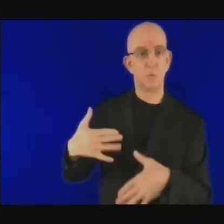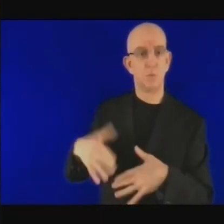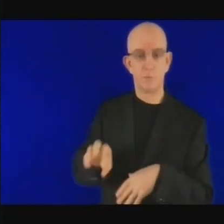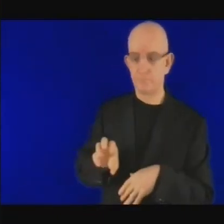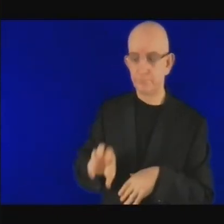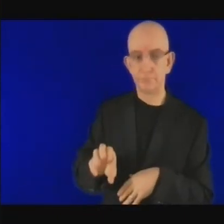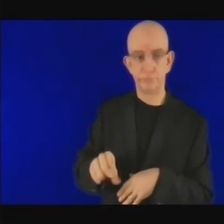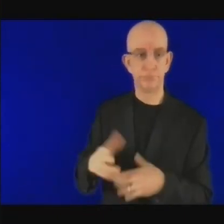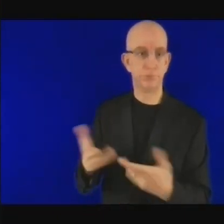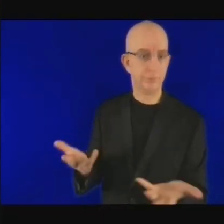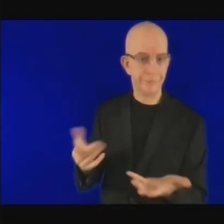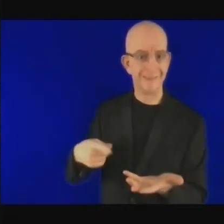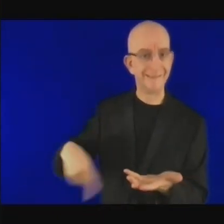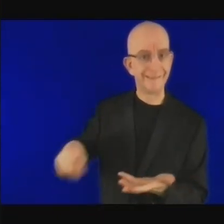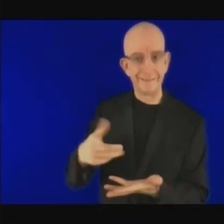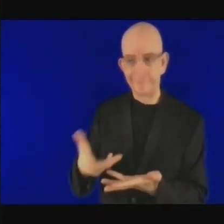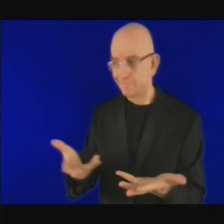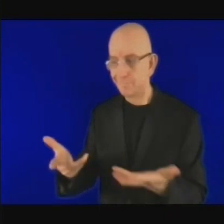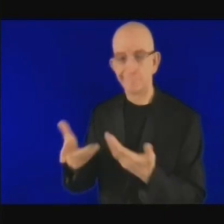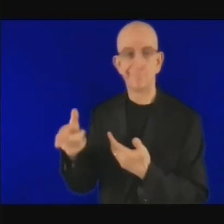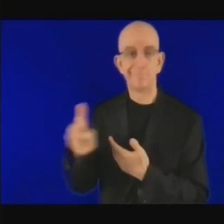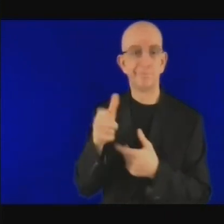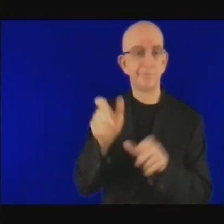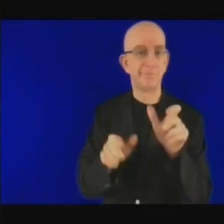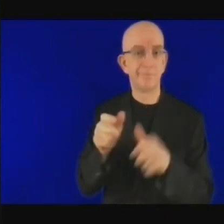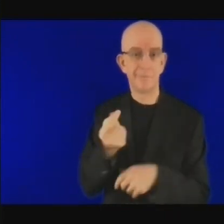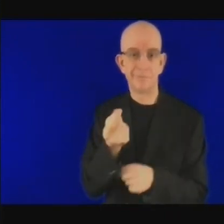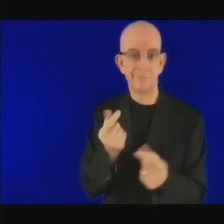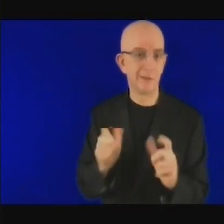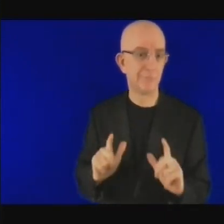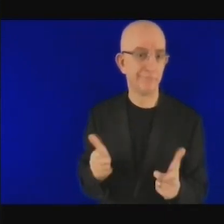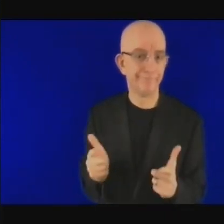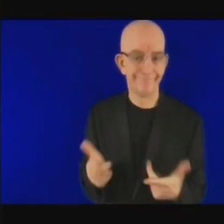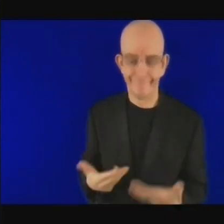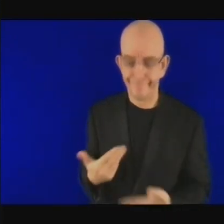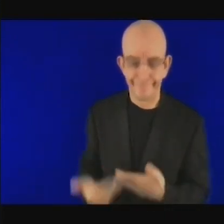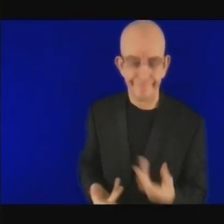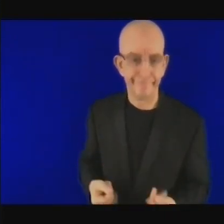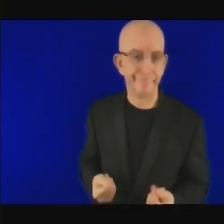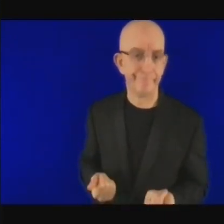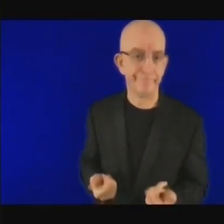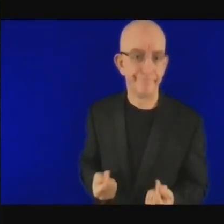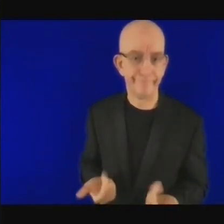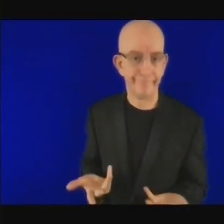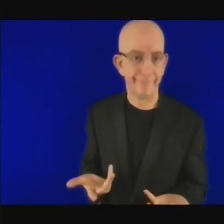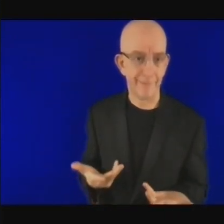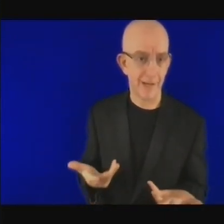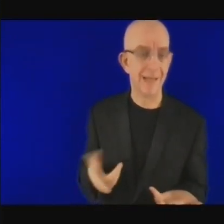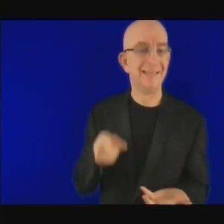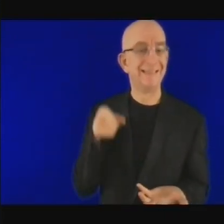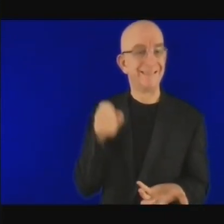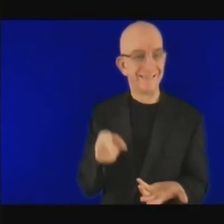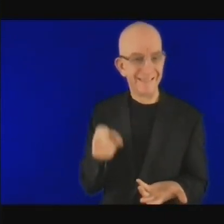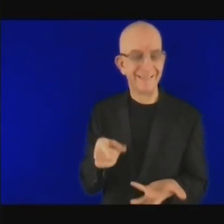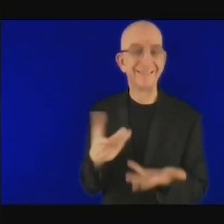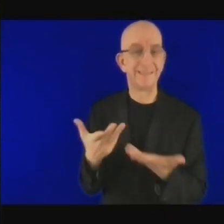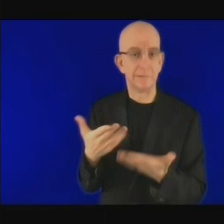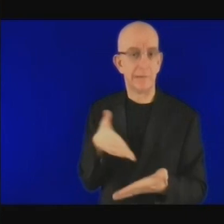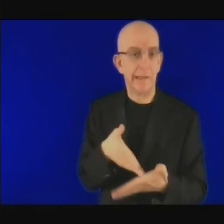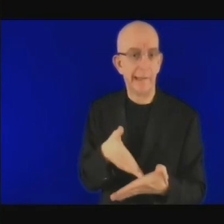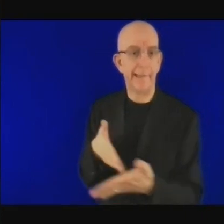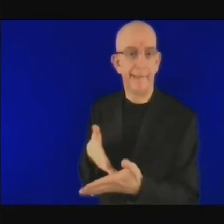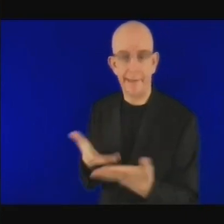avec des stratégies qui peuvent être opérationnalisées, pas juste